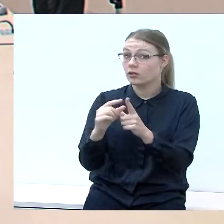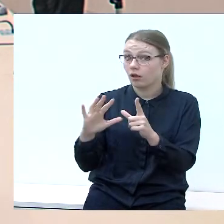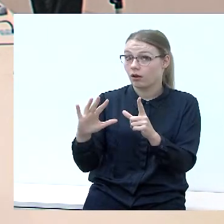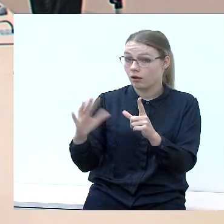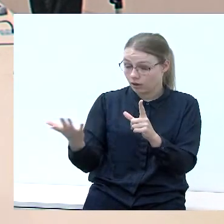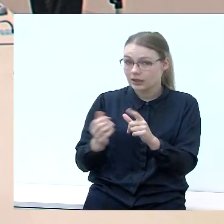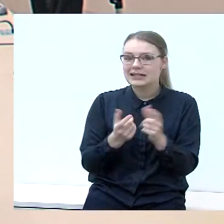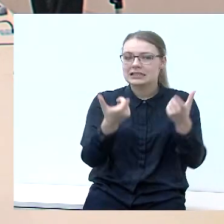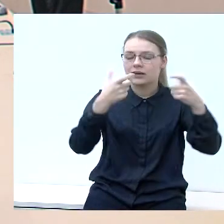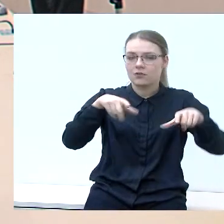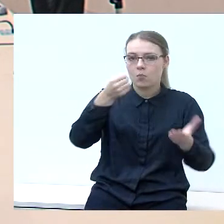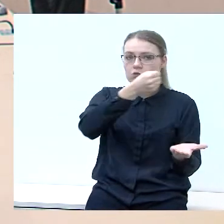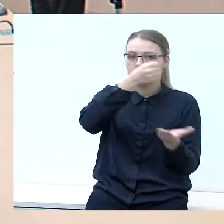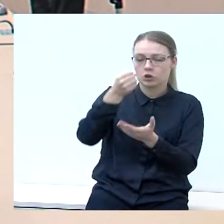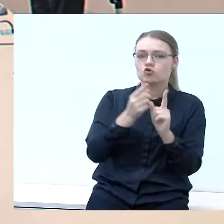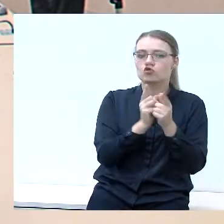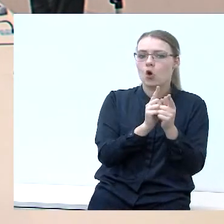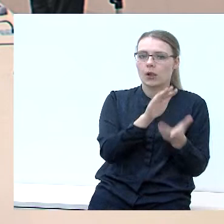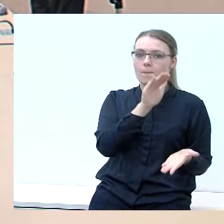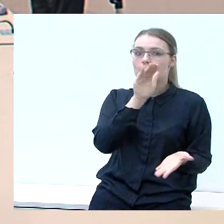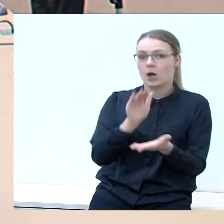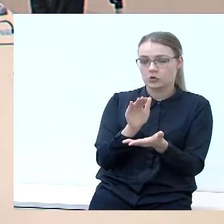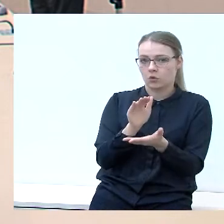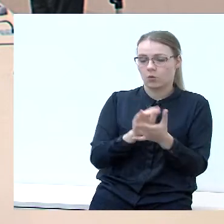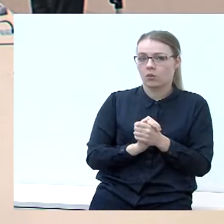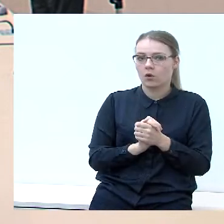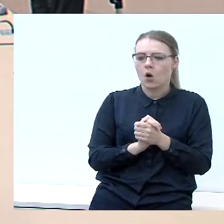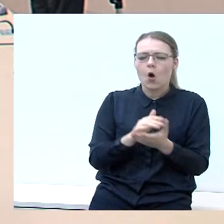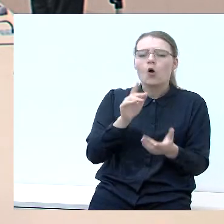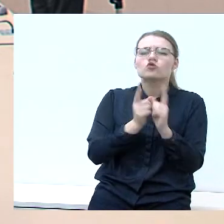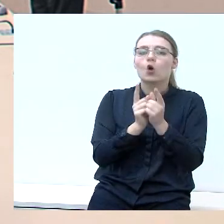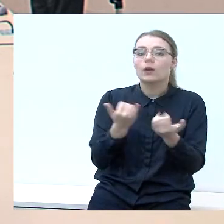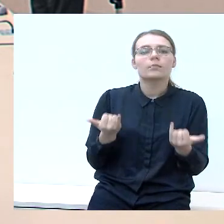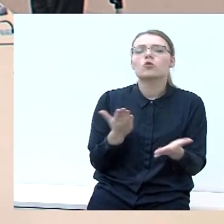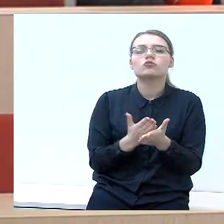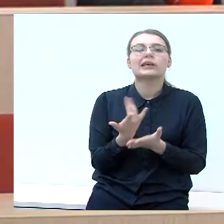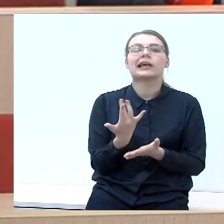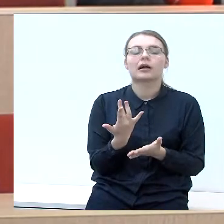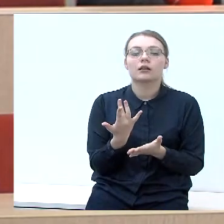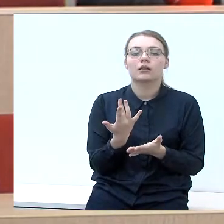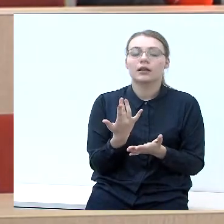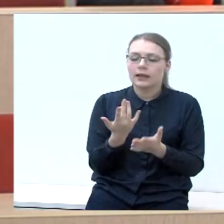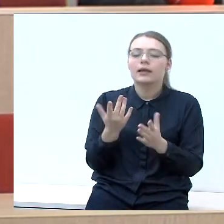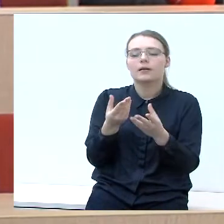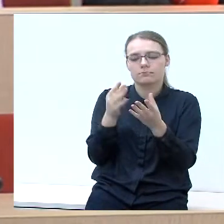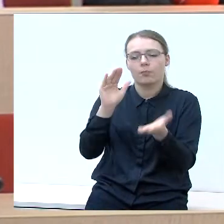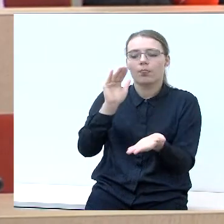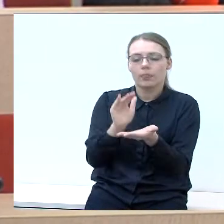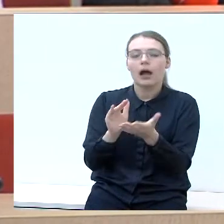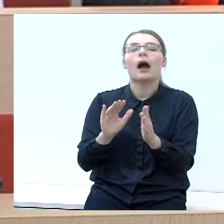savivaldybės biudžeto skolą. Kokia ji šiandien yra ir kaip jūs ją mažinsit?